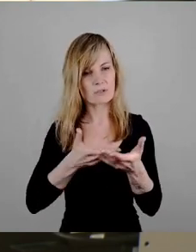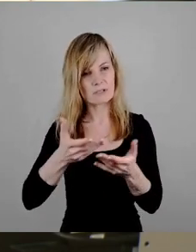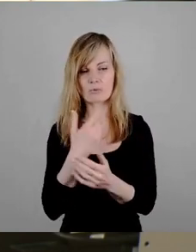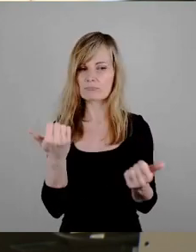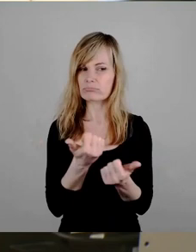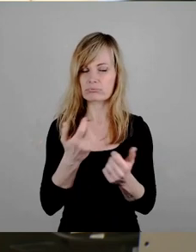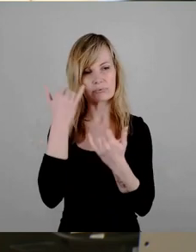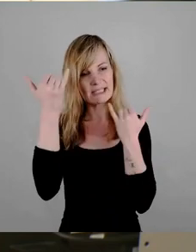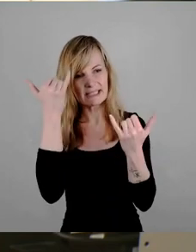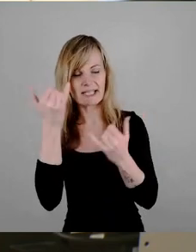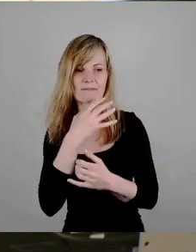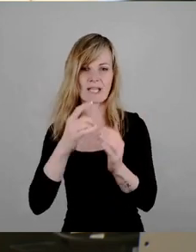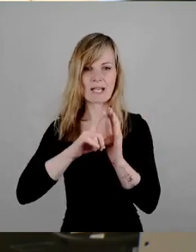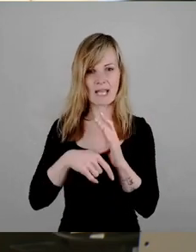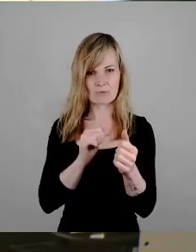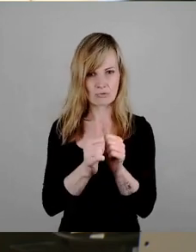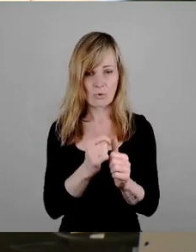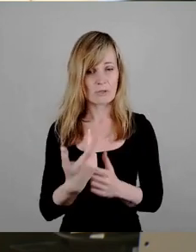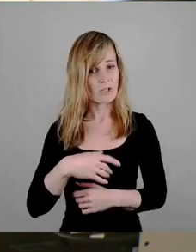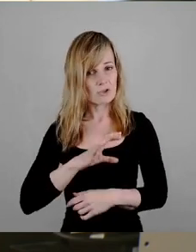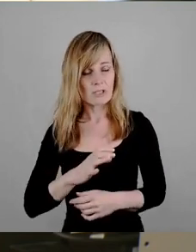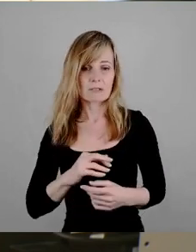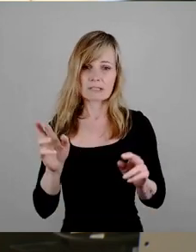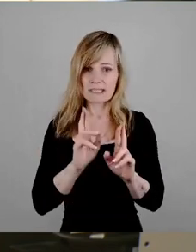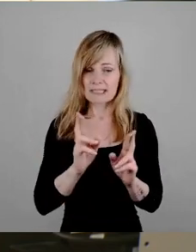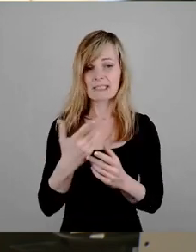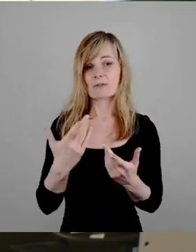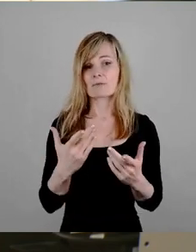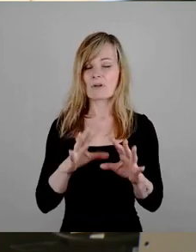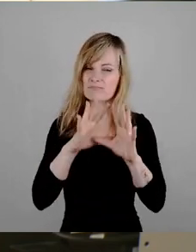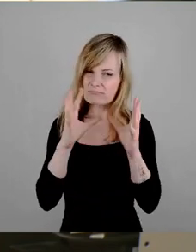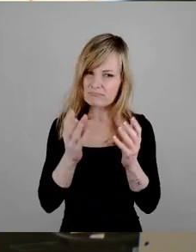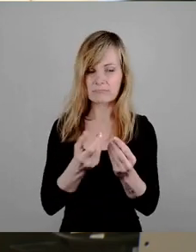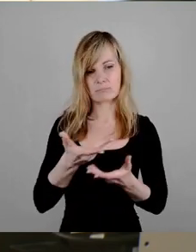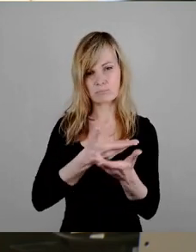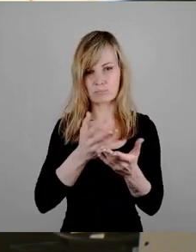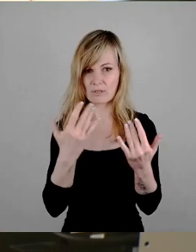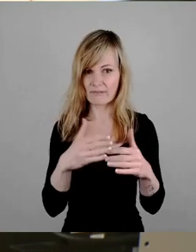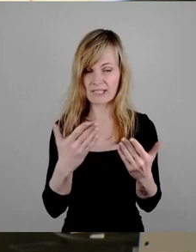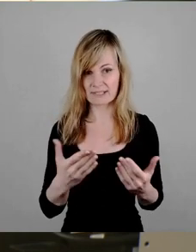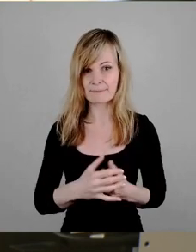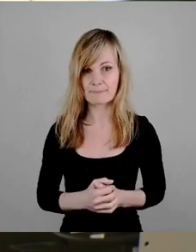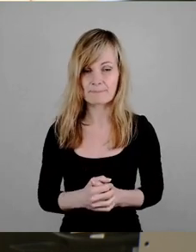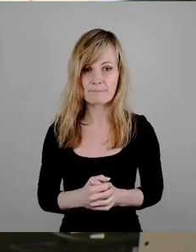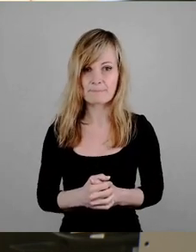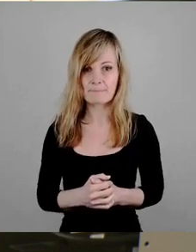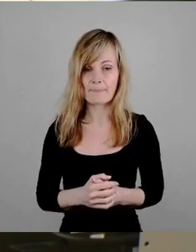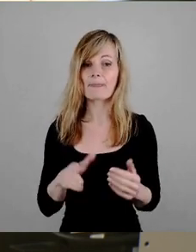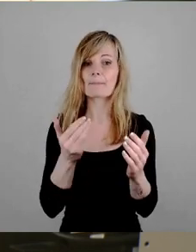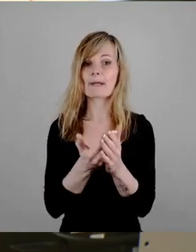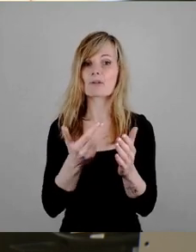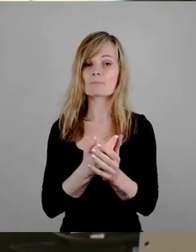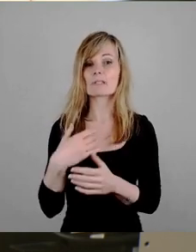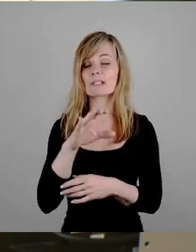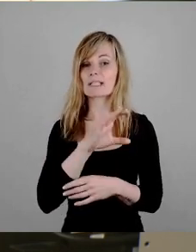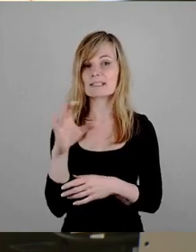und ganz viel Leistungssport Wir haben über Chancen, Riesenlikten und Potenziale diskutiert Und zum Beispiel Christiane Fürst hat